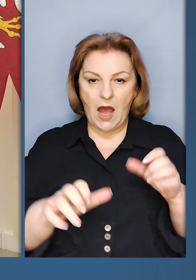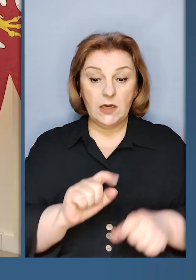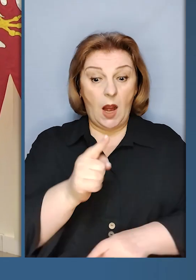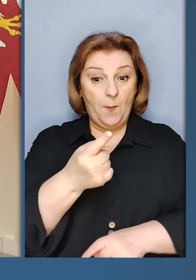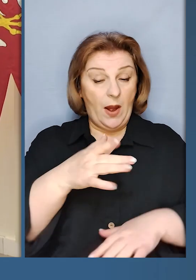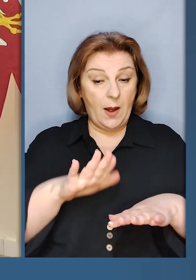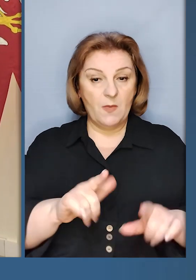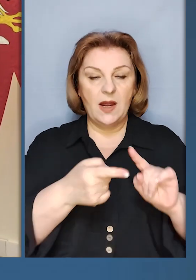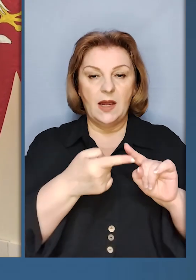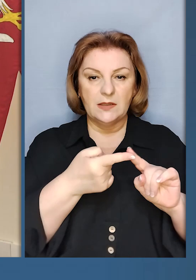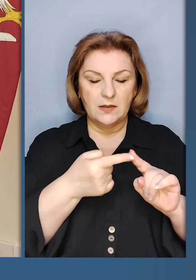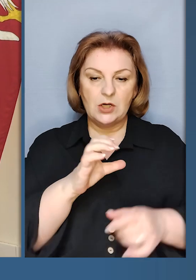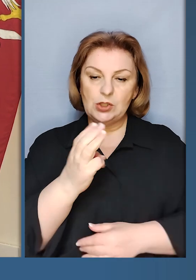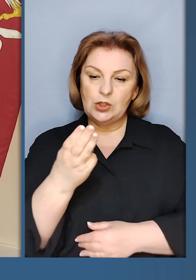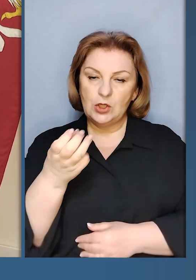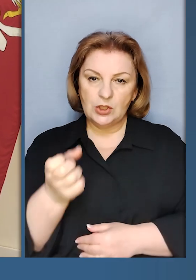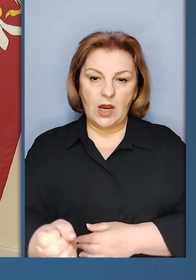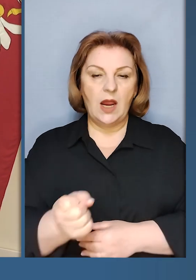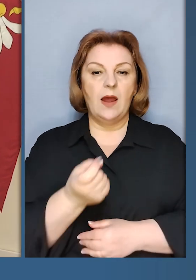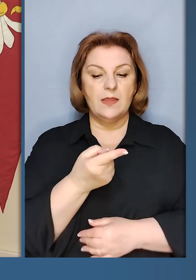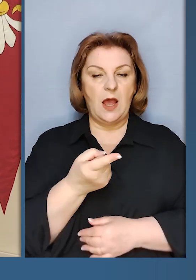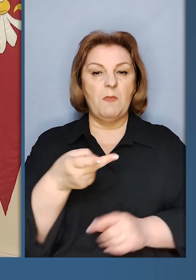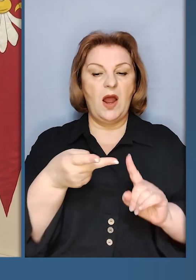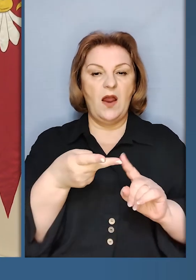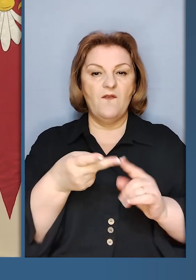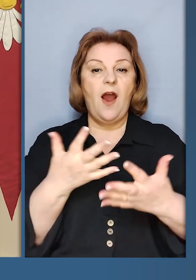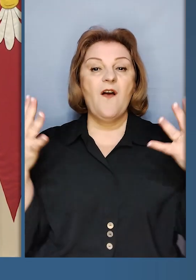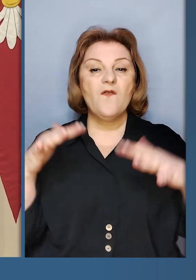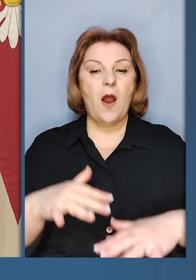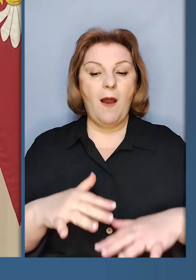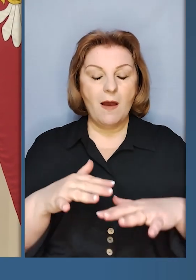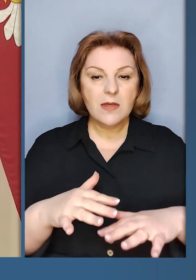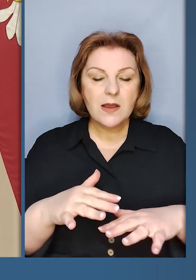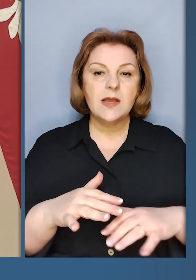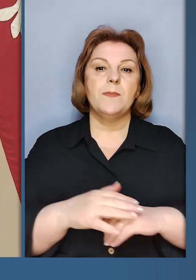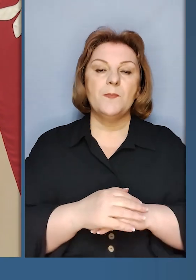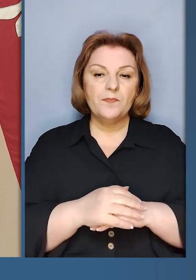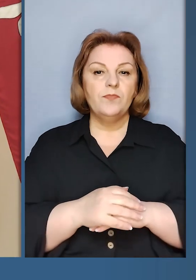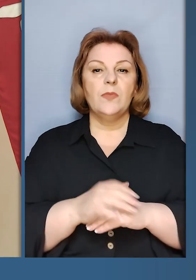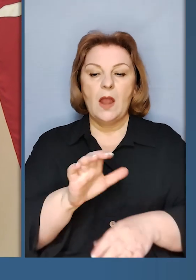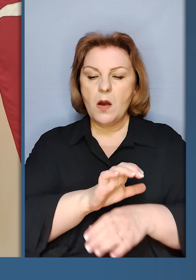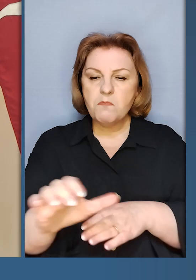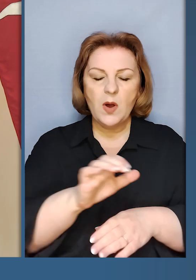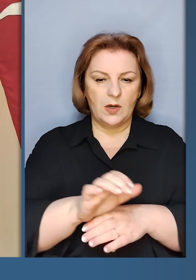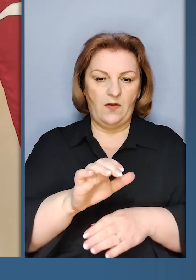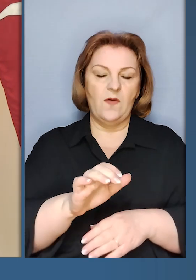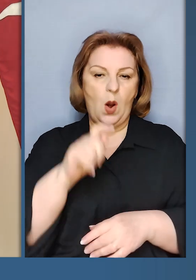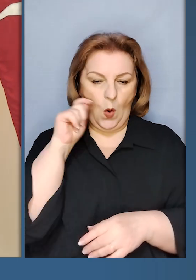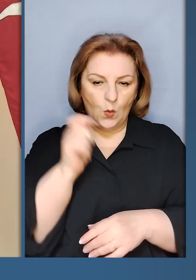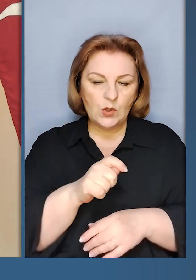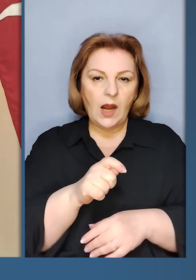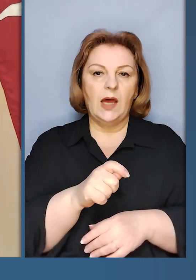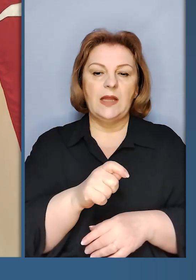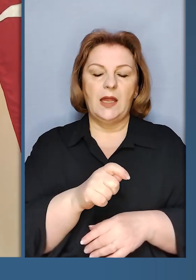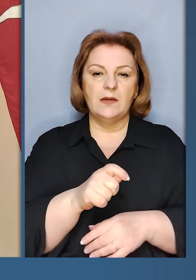Сполучені Штати Америки, на першому, на другому Великобританії. Це ми передали Україні понад 300 танків, це